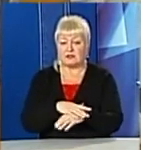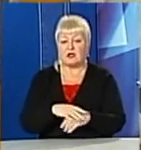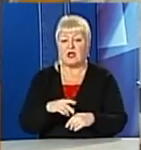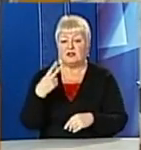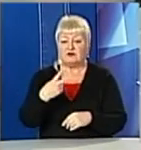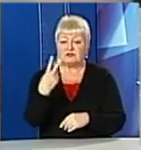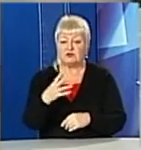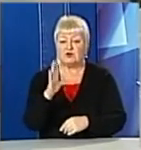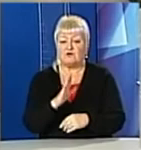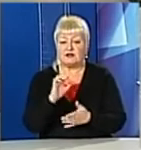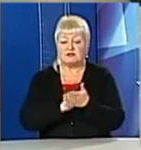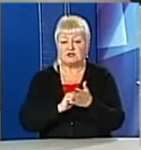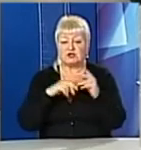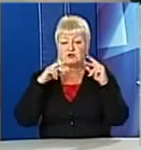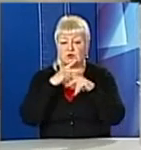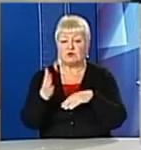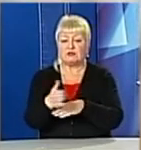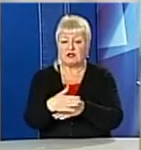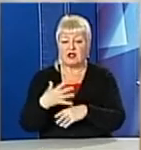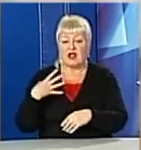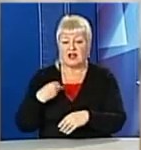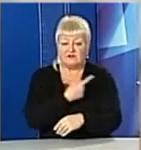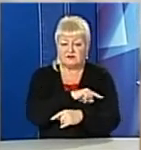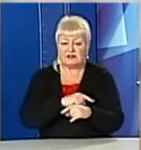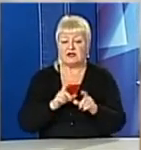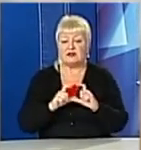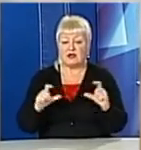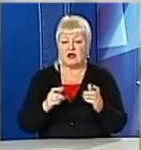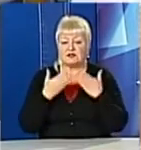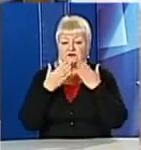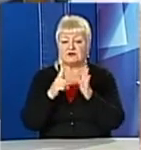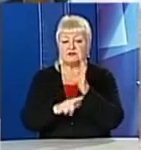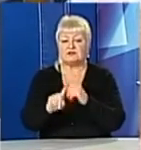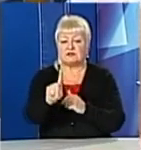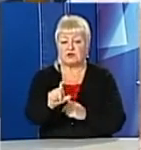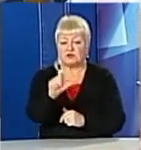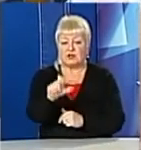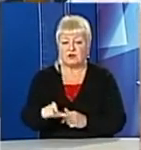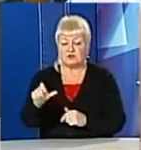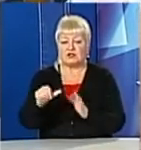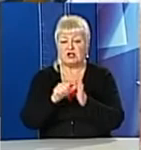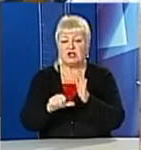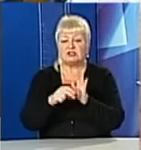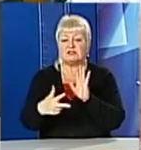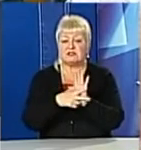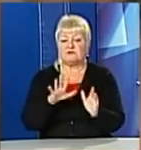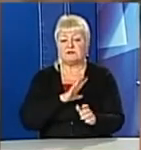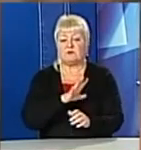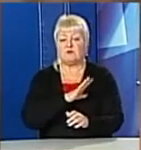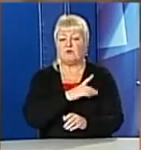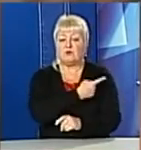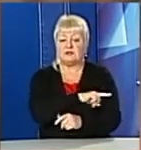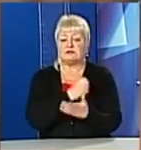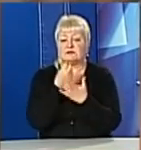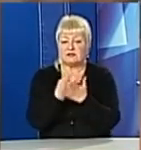22 вересня через отруєння рибої до львівських лікарень звернулася 71 людина, з них 68 були госпіталізовані, з них